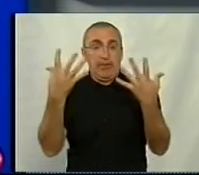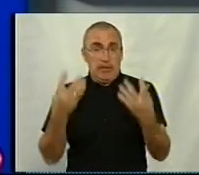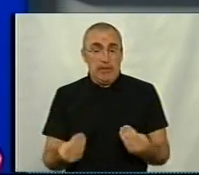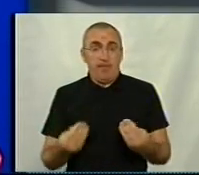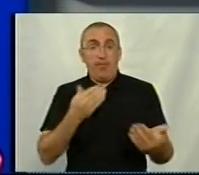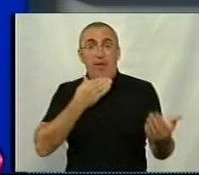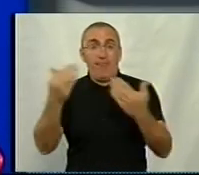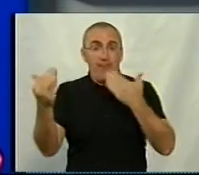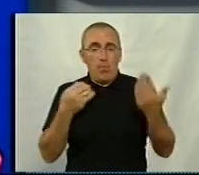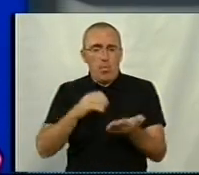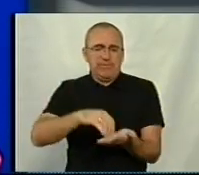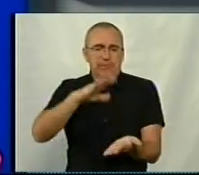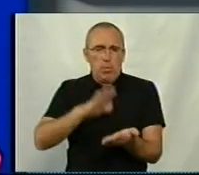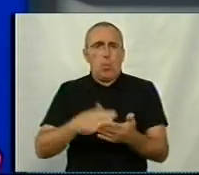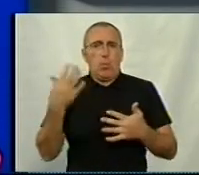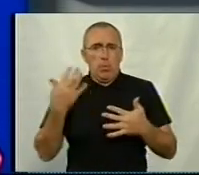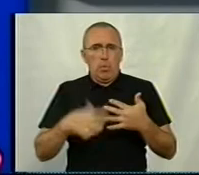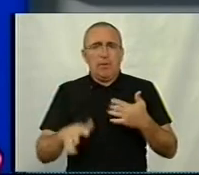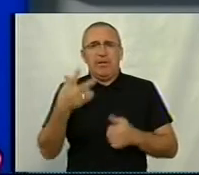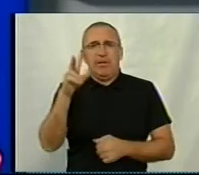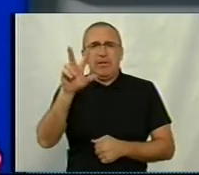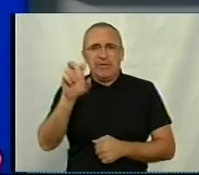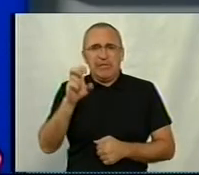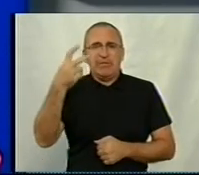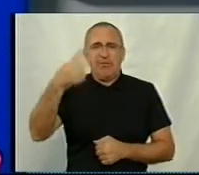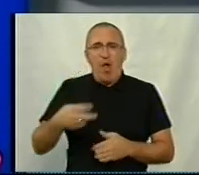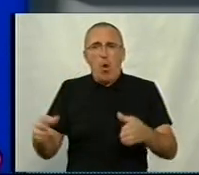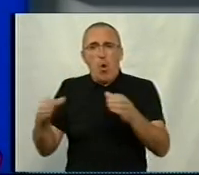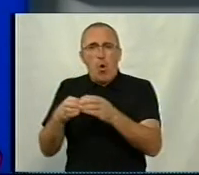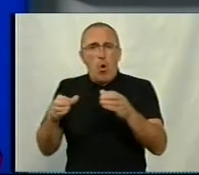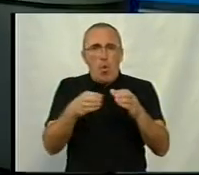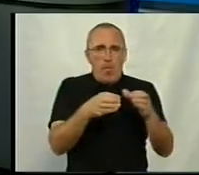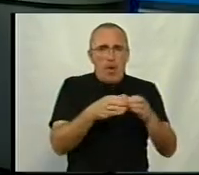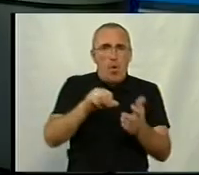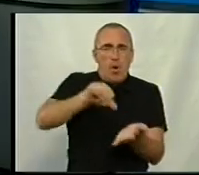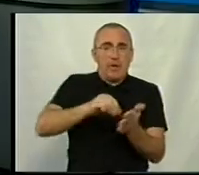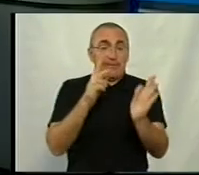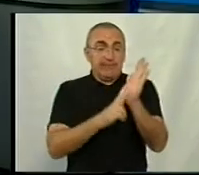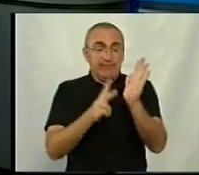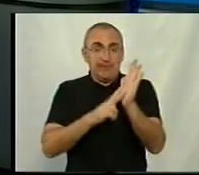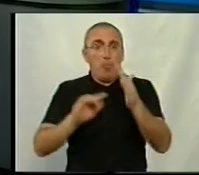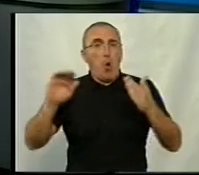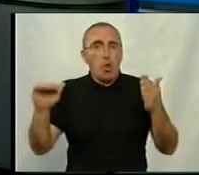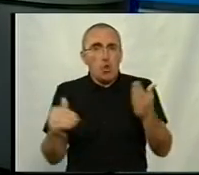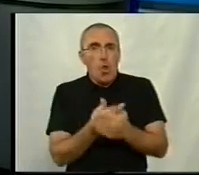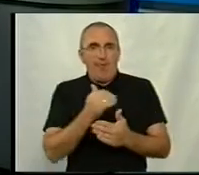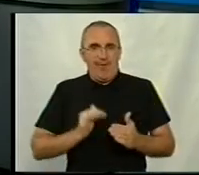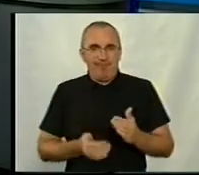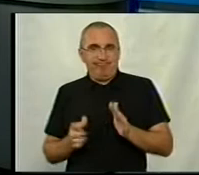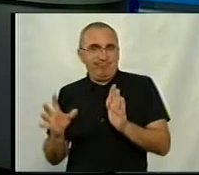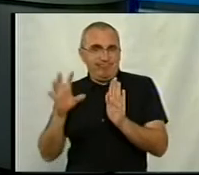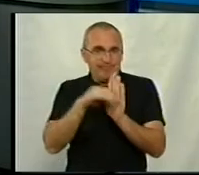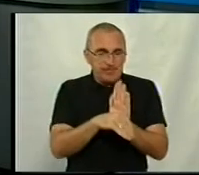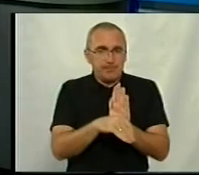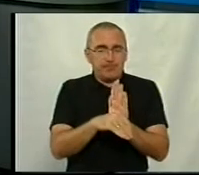на виставку вже зареєстровано 320 компаній-учасниць, з яких 70 – це нові компанії, тобто це